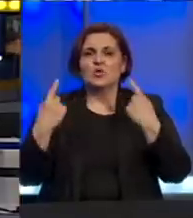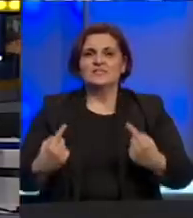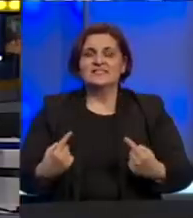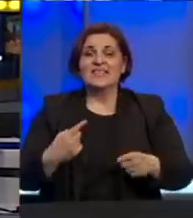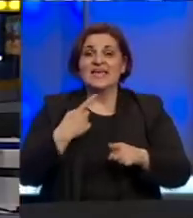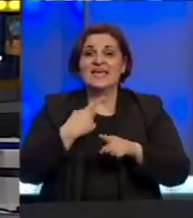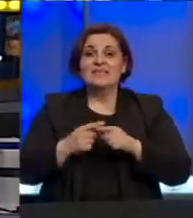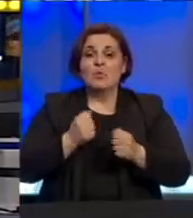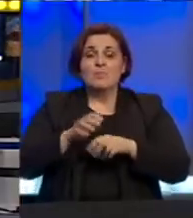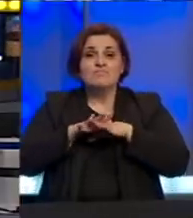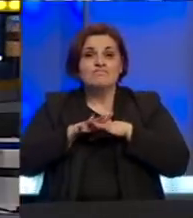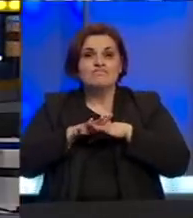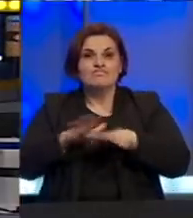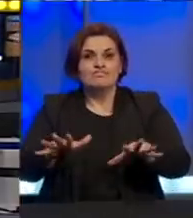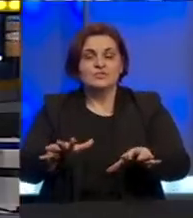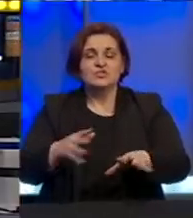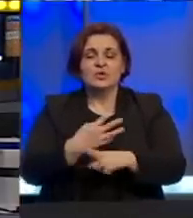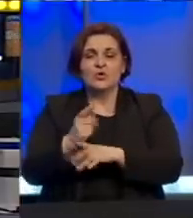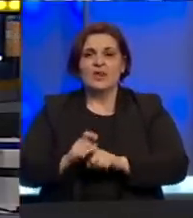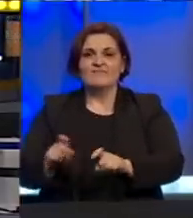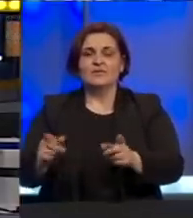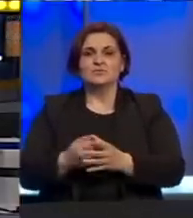zbog brzog širenja koronavirusa.